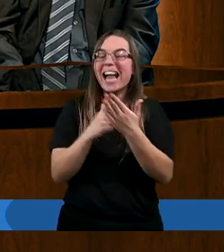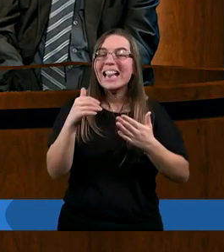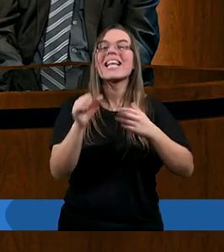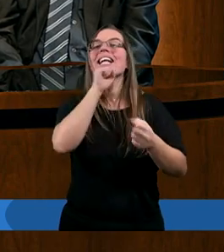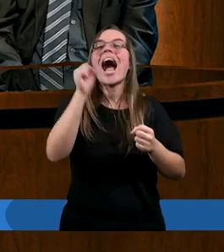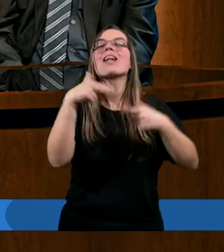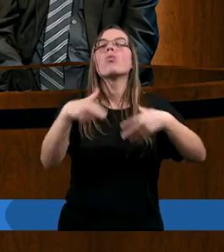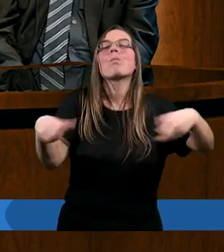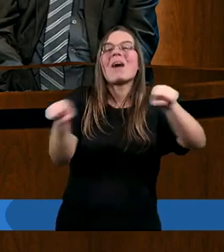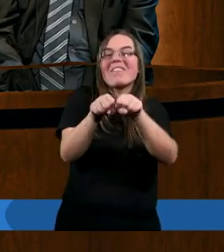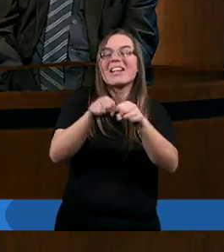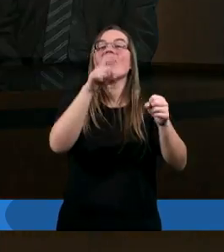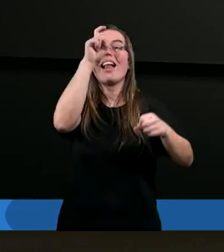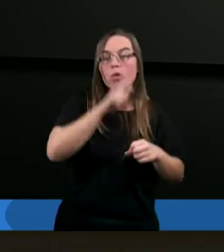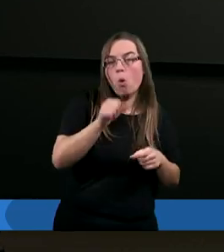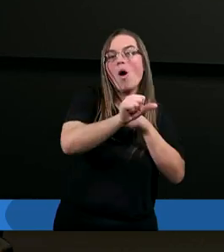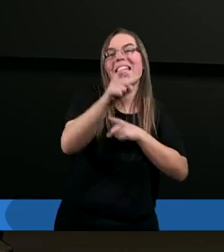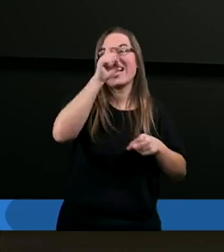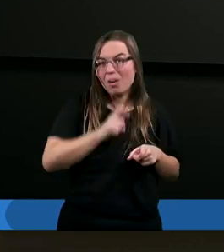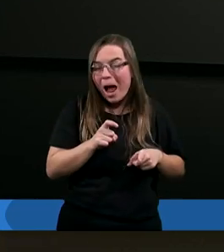usprawiedliwienia. Zło jest złem.